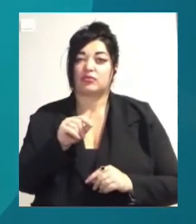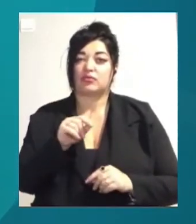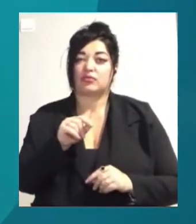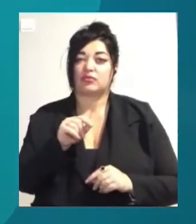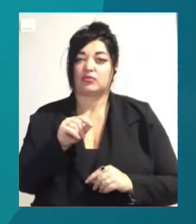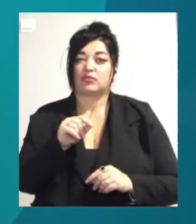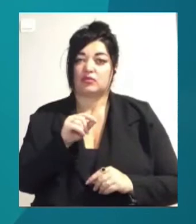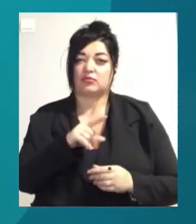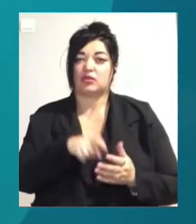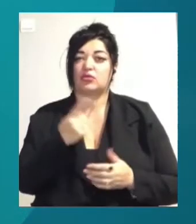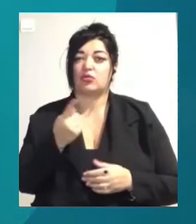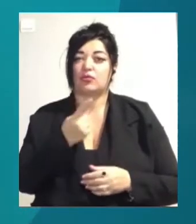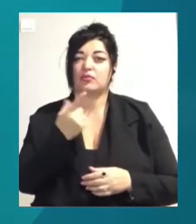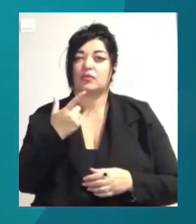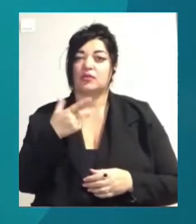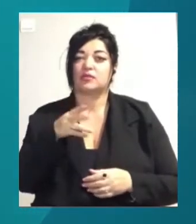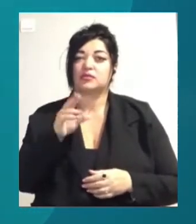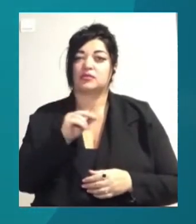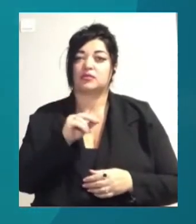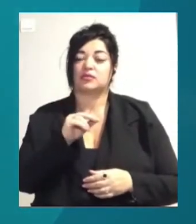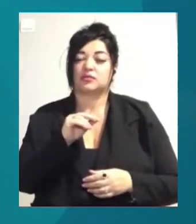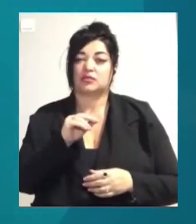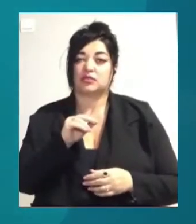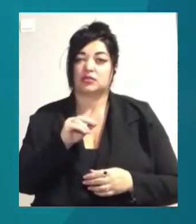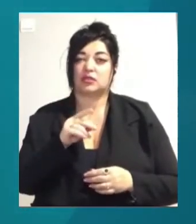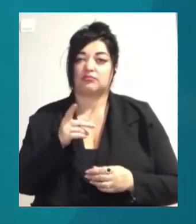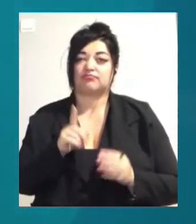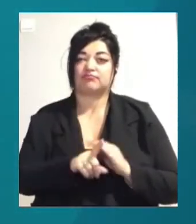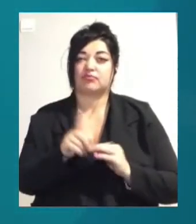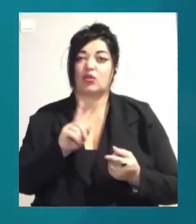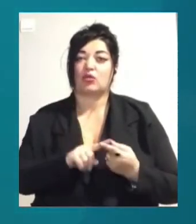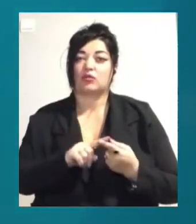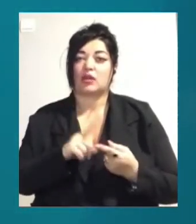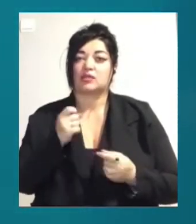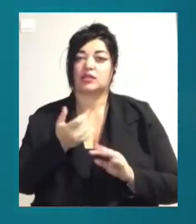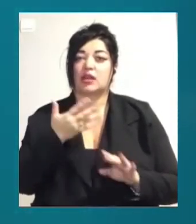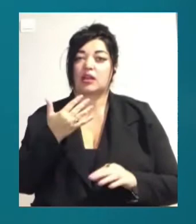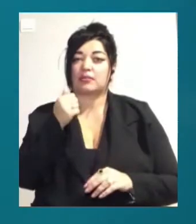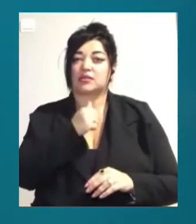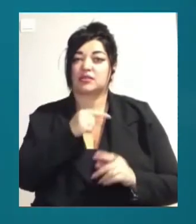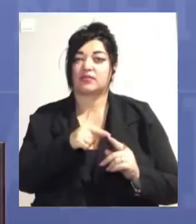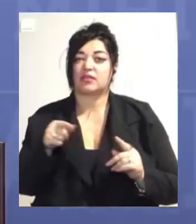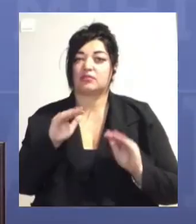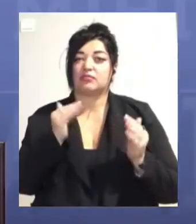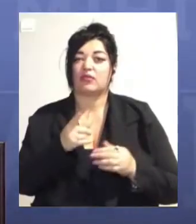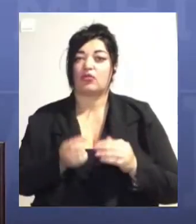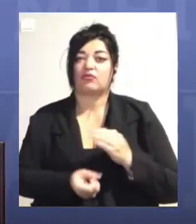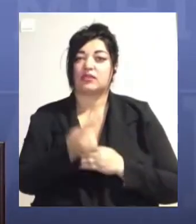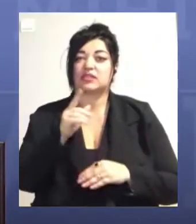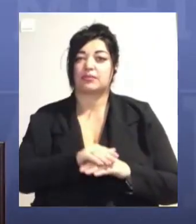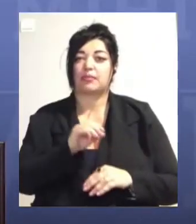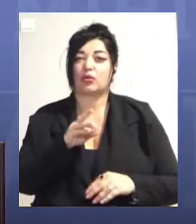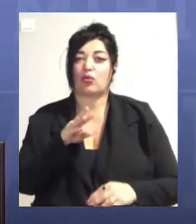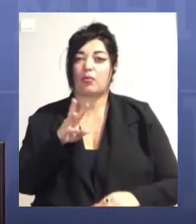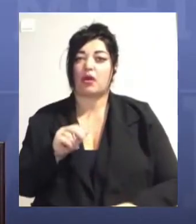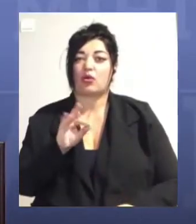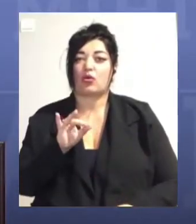кордоні пам'яткою про необхідність уникати контактів. За кілька днів після самоізоляції в нього з'явилися симптоми коронавірусу. Вчора я вам говорив, що